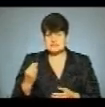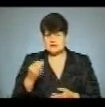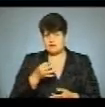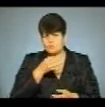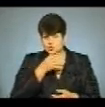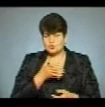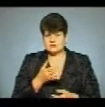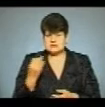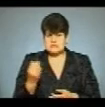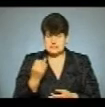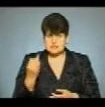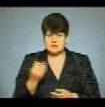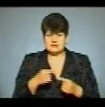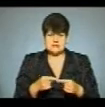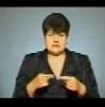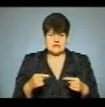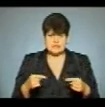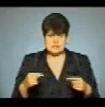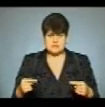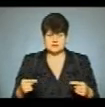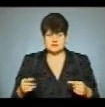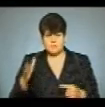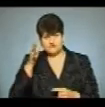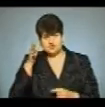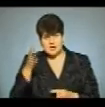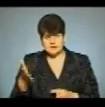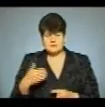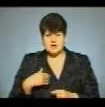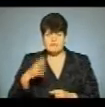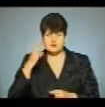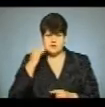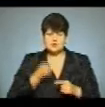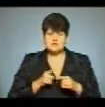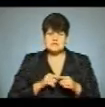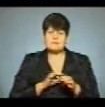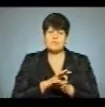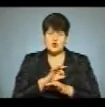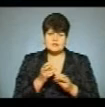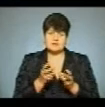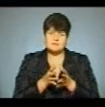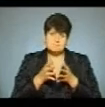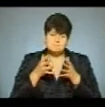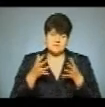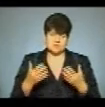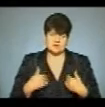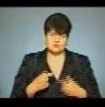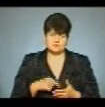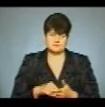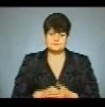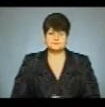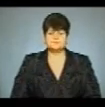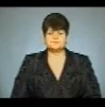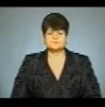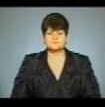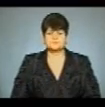подобаються, цікавляться різними вчебними. Я вважаю, що такі проєкти потрібні якнайбільше для нашого міста. Світлана